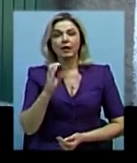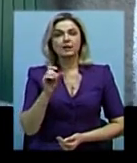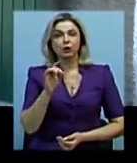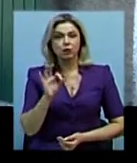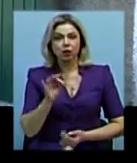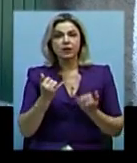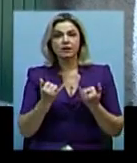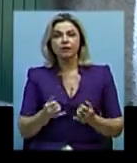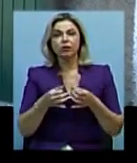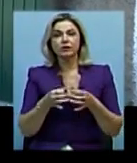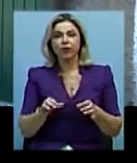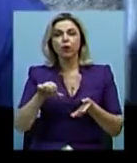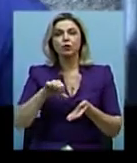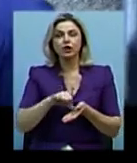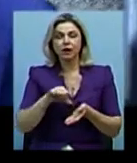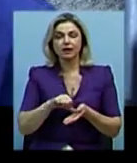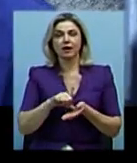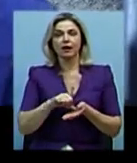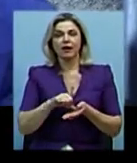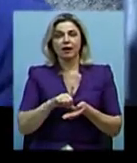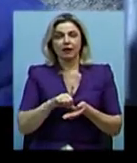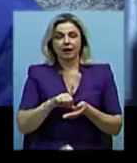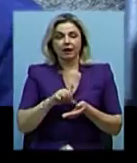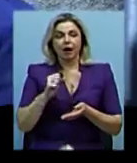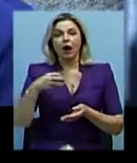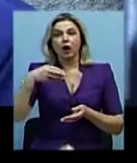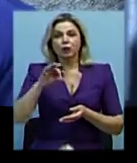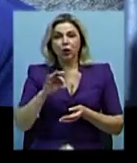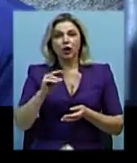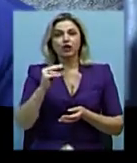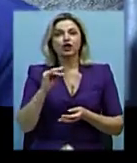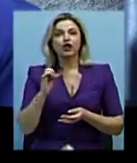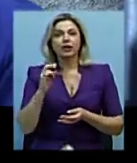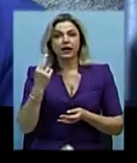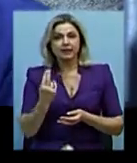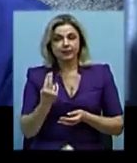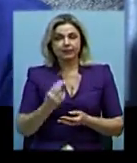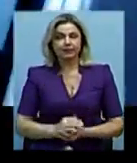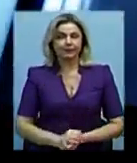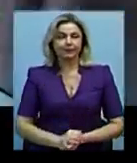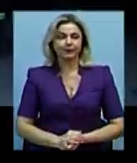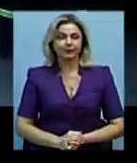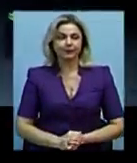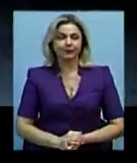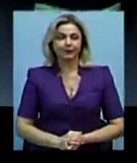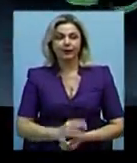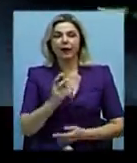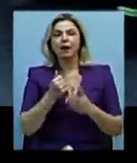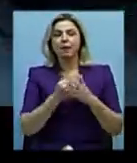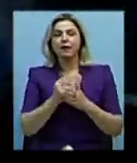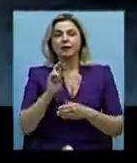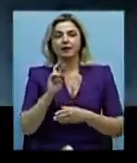ізолятора сьогодні звільнили учасника антитерористичної операції – чеченця Мовлу Тімарова. На базі